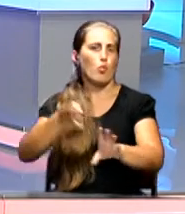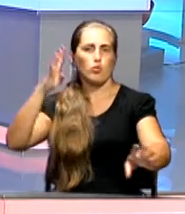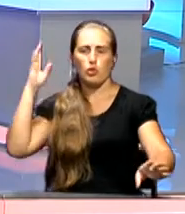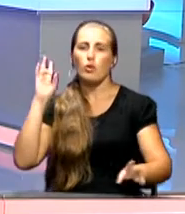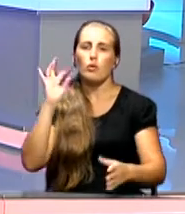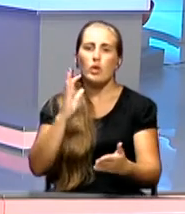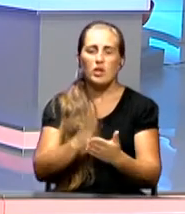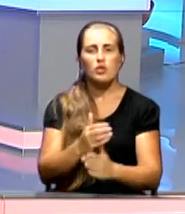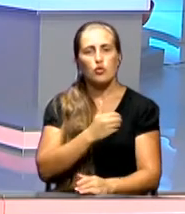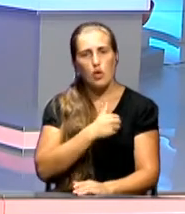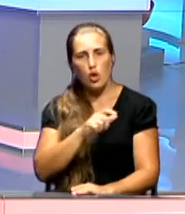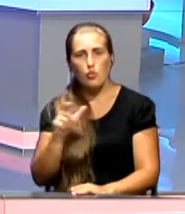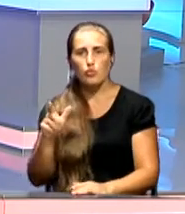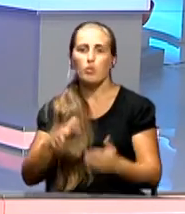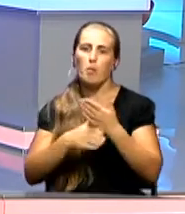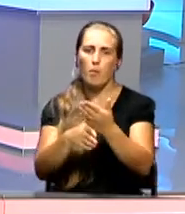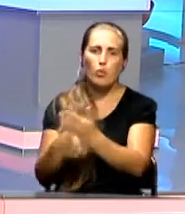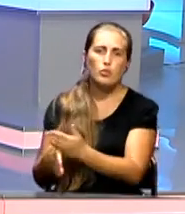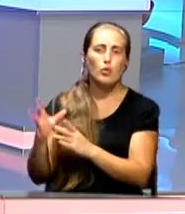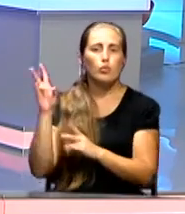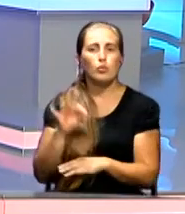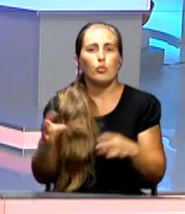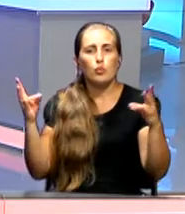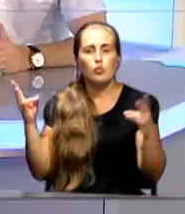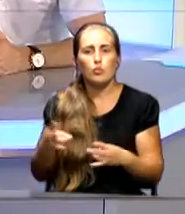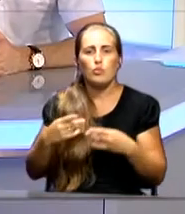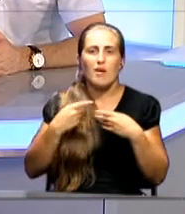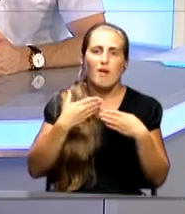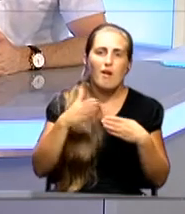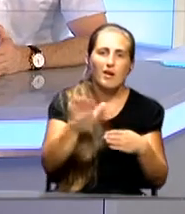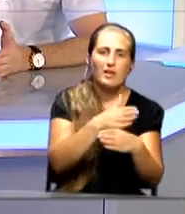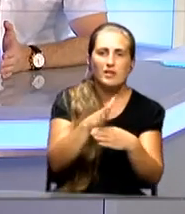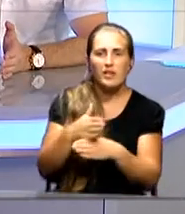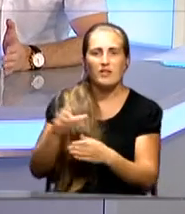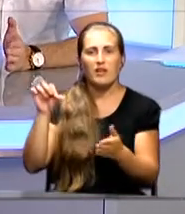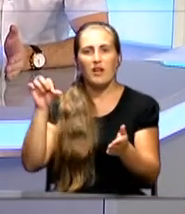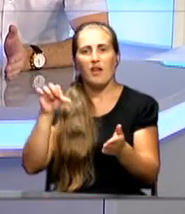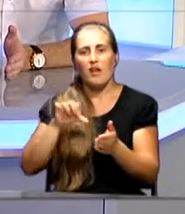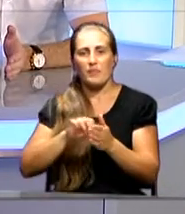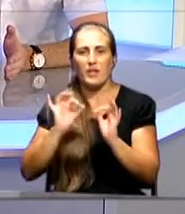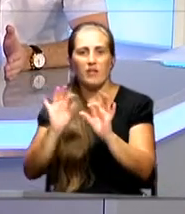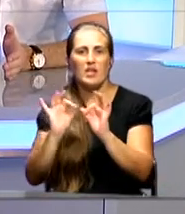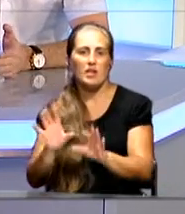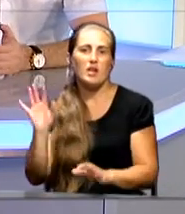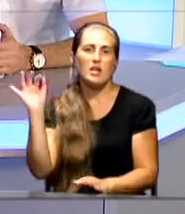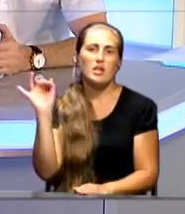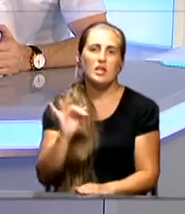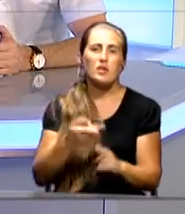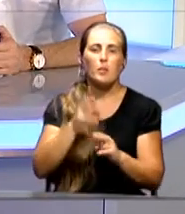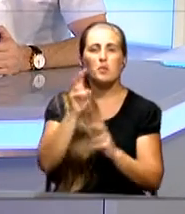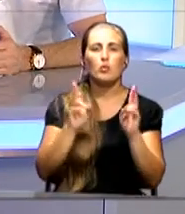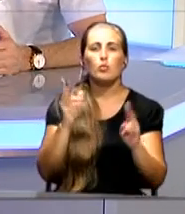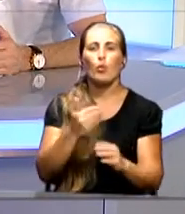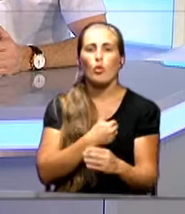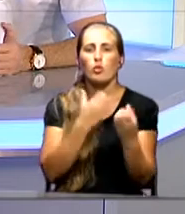есть желающие инвестировать. Но, правда, тут надо разделить инвестора и то предприятие, которое хочет просто